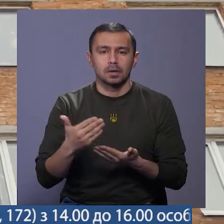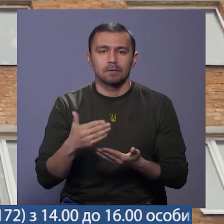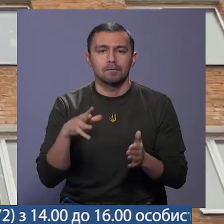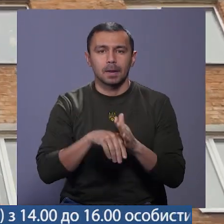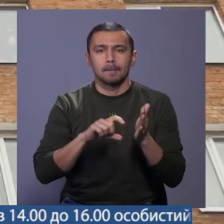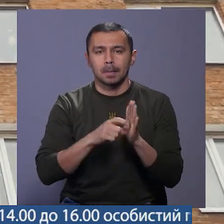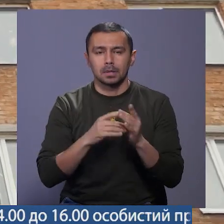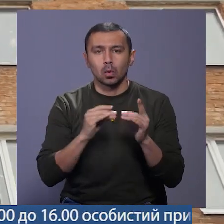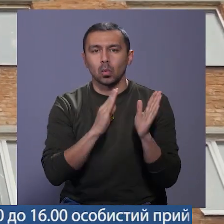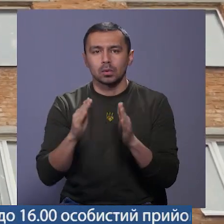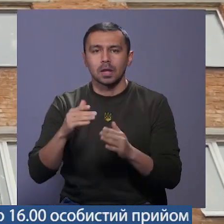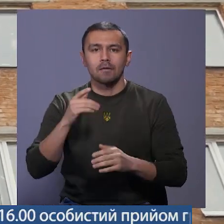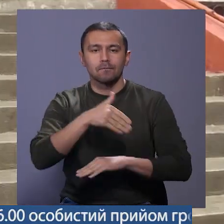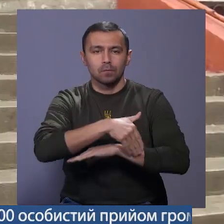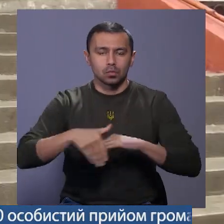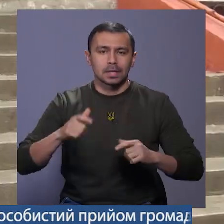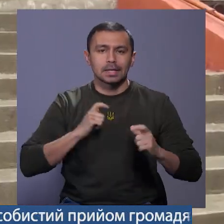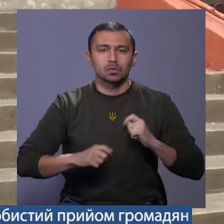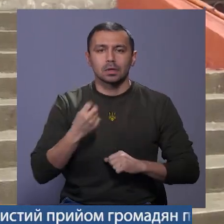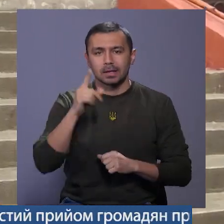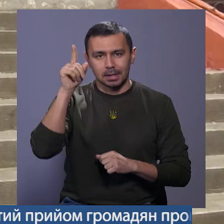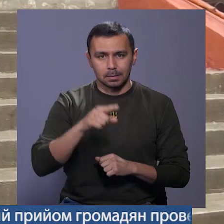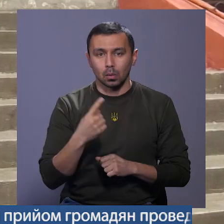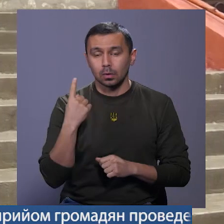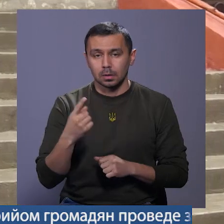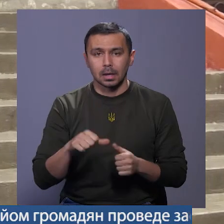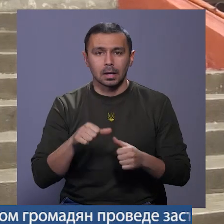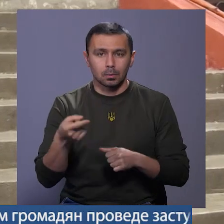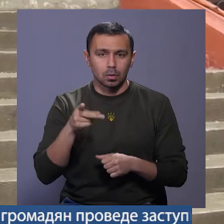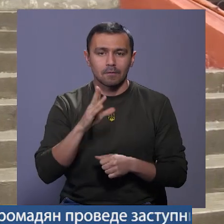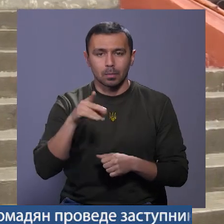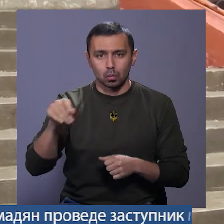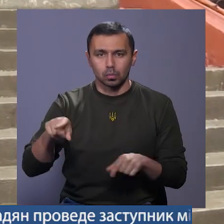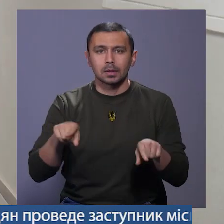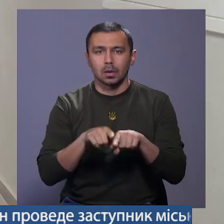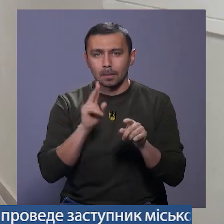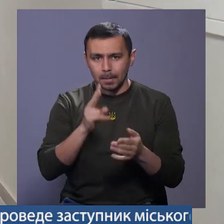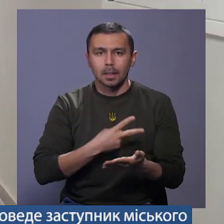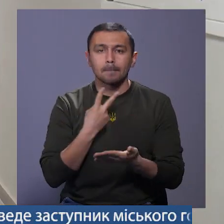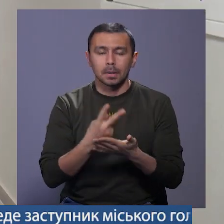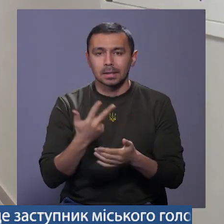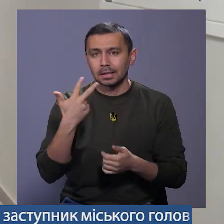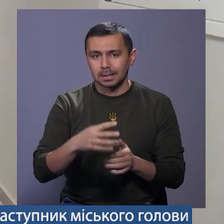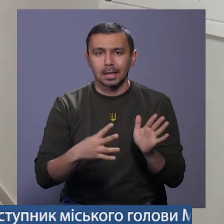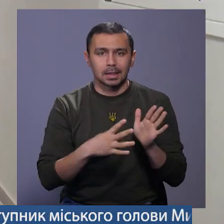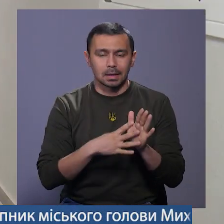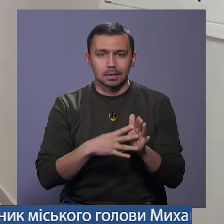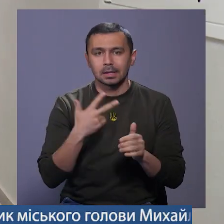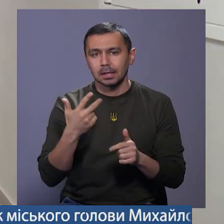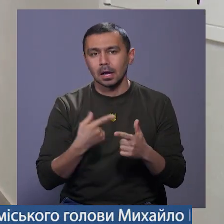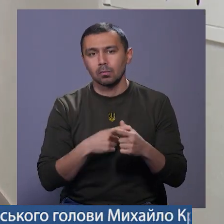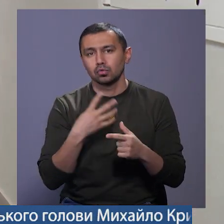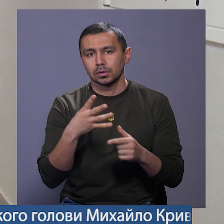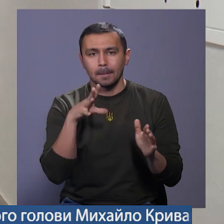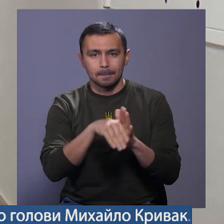приміщенні гуртожитку на Інститутській 12 дріб 1. Крім того, для ВПО тут також передбачено 39, 3 або 4